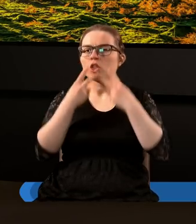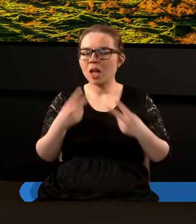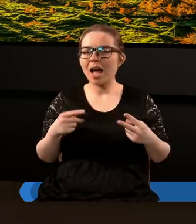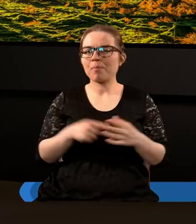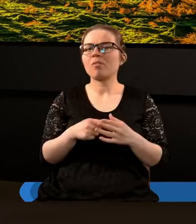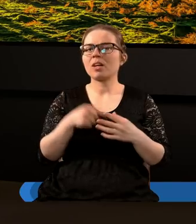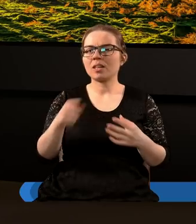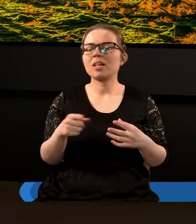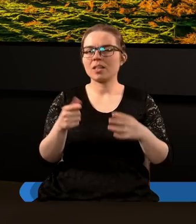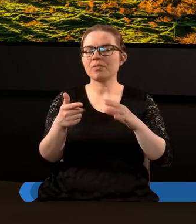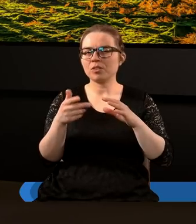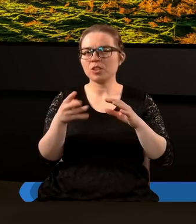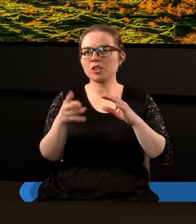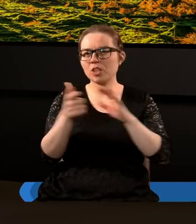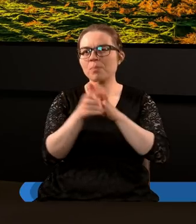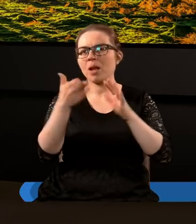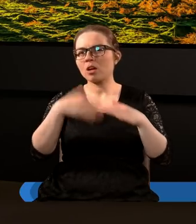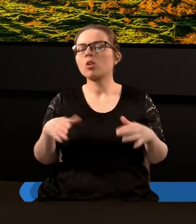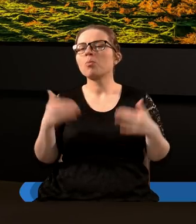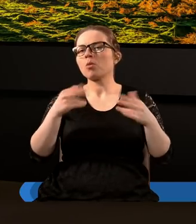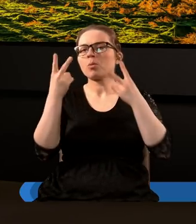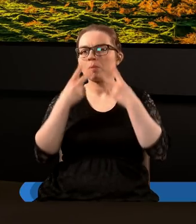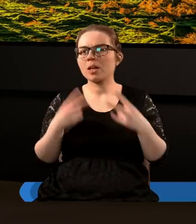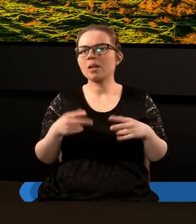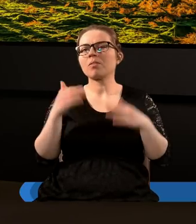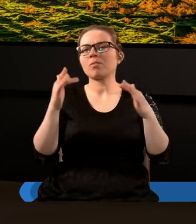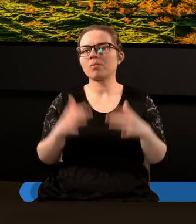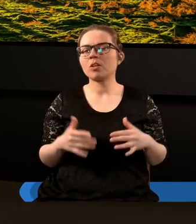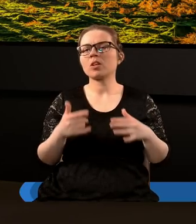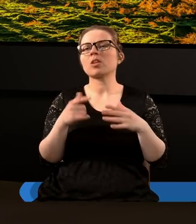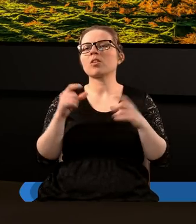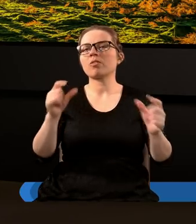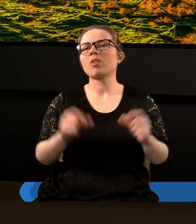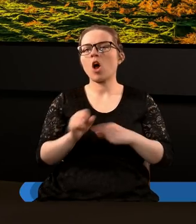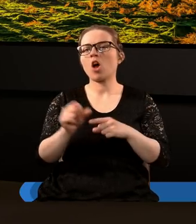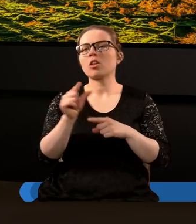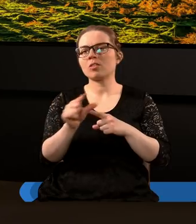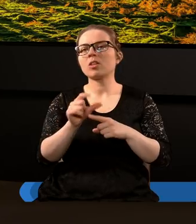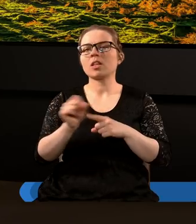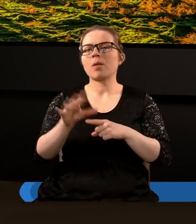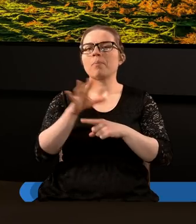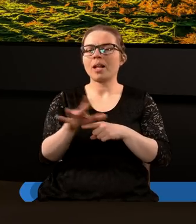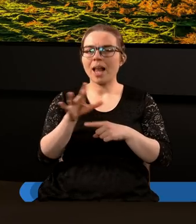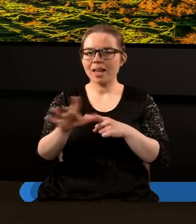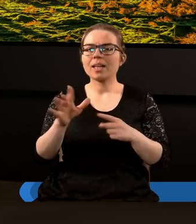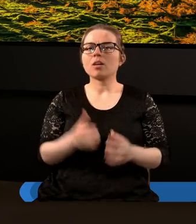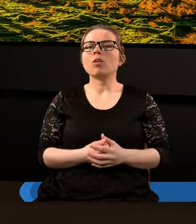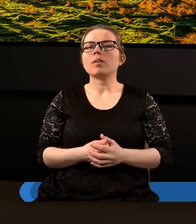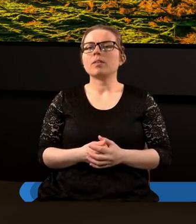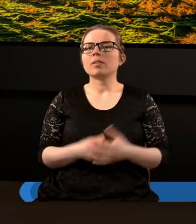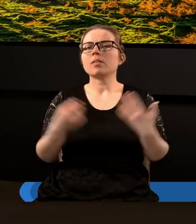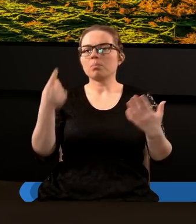ten siedemnasty rozdział. Może przeczytajmy kolejne wersety od dwunastego do piętnastego